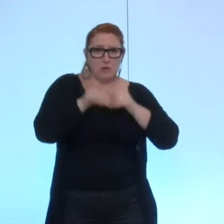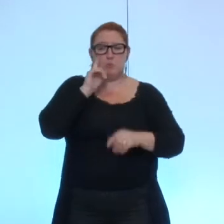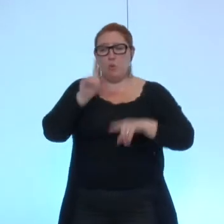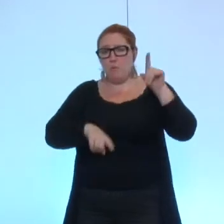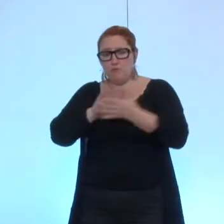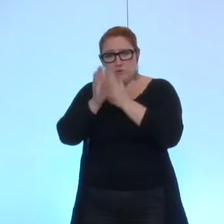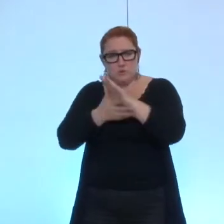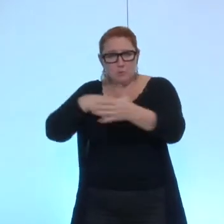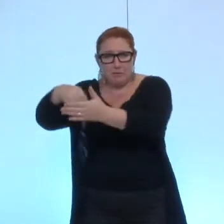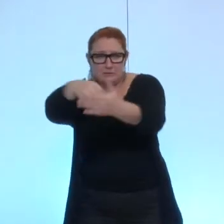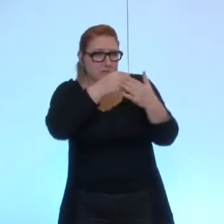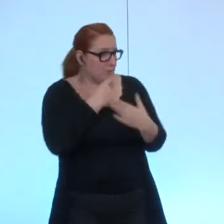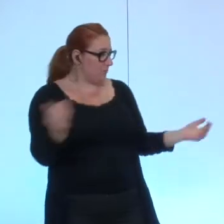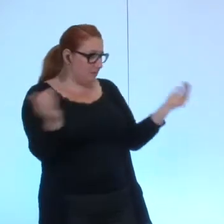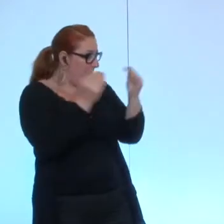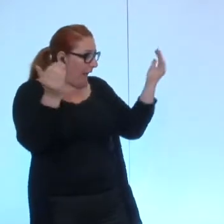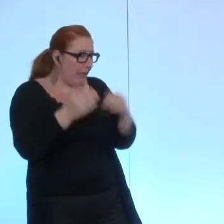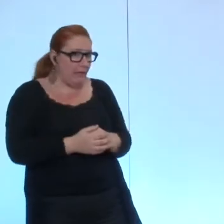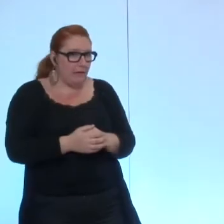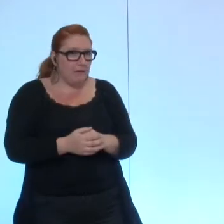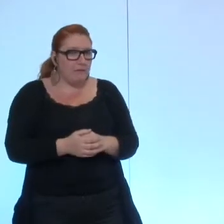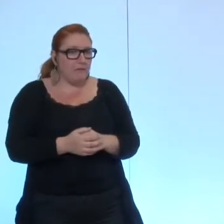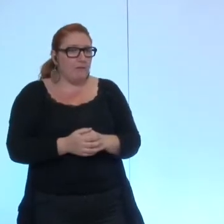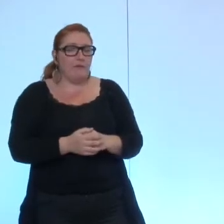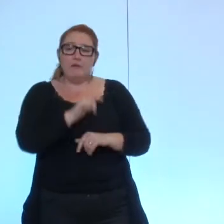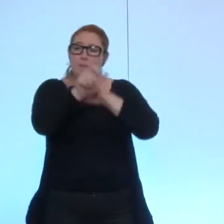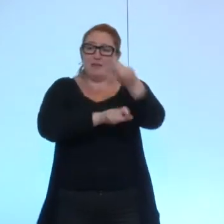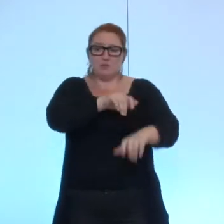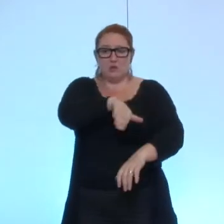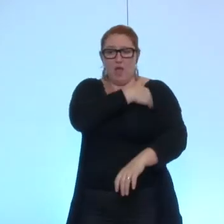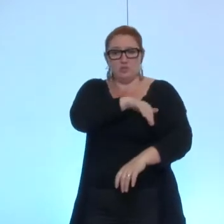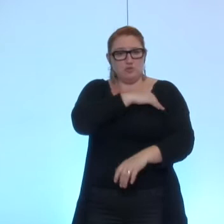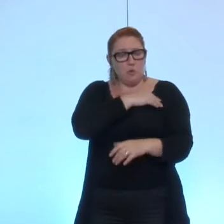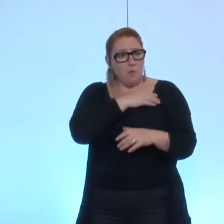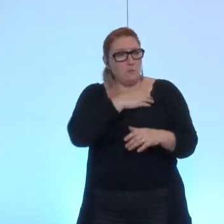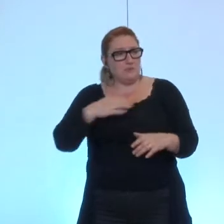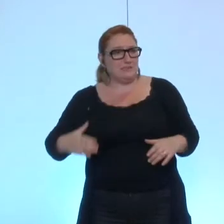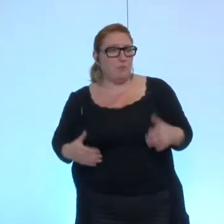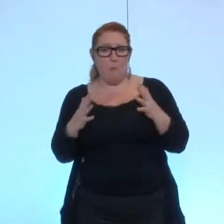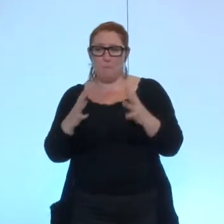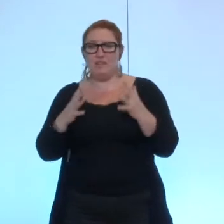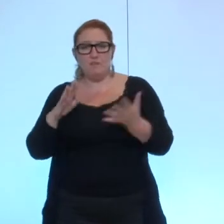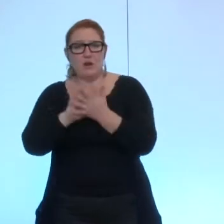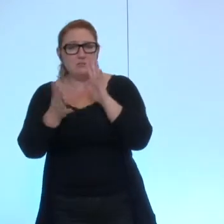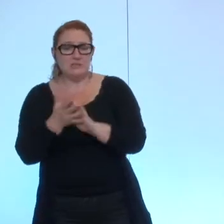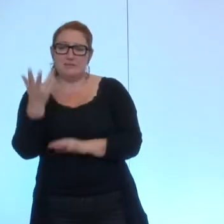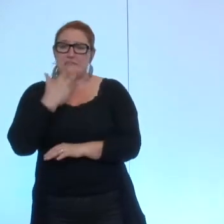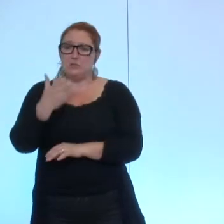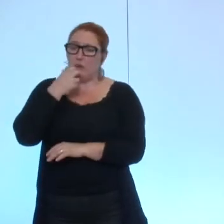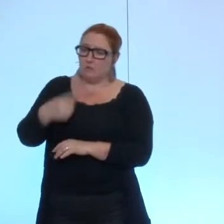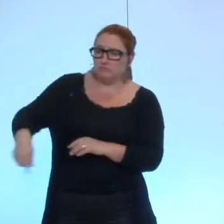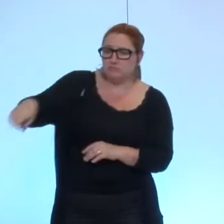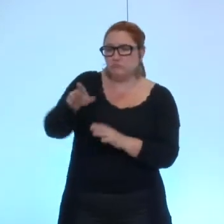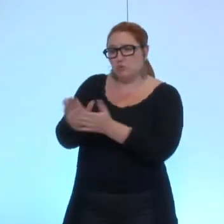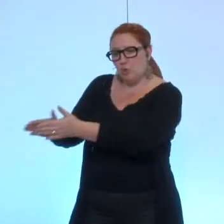associations. Vous ne pouvez pas exiger des agents municipaux, des bénévoles associatifs et de tous les citoyens de se serrer la ceinture